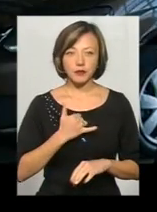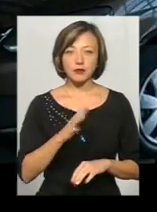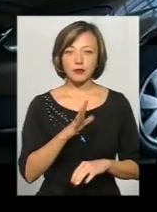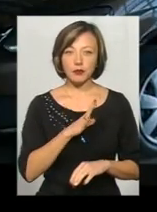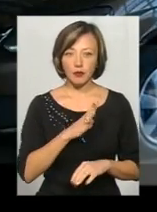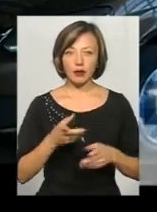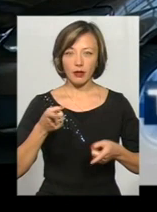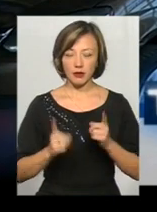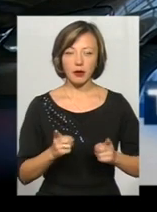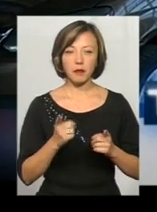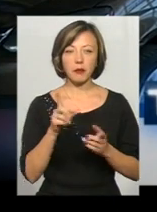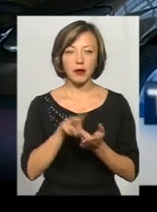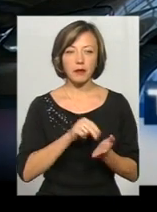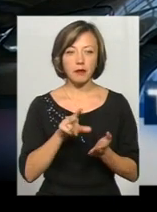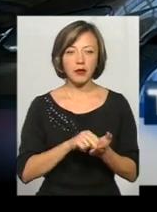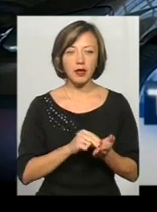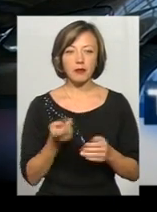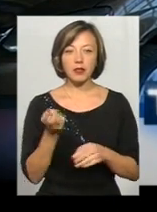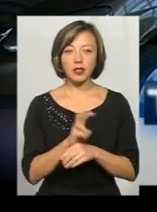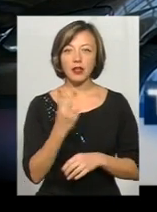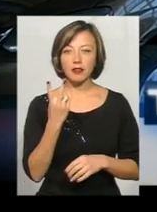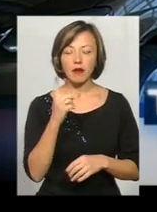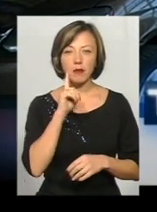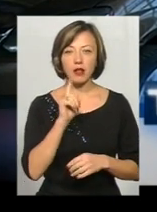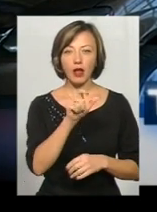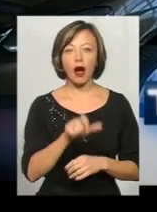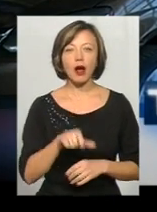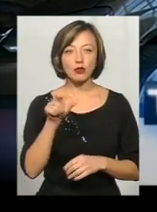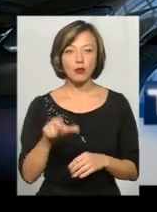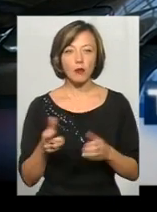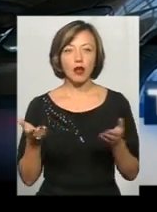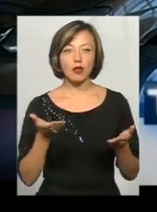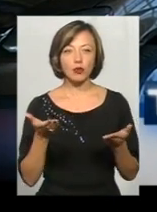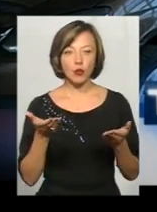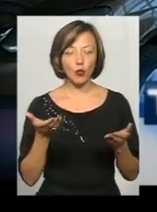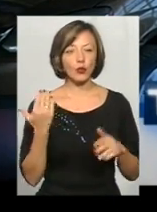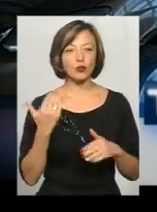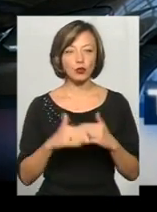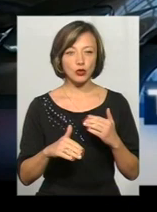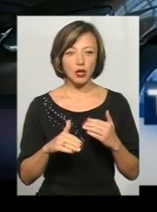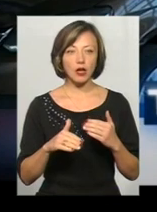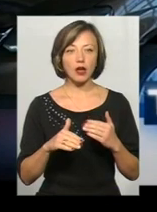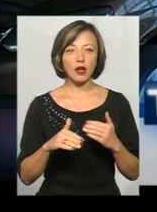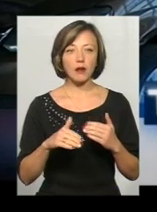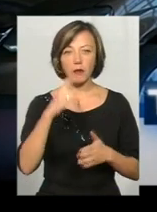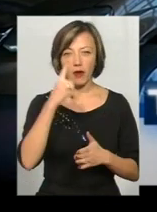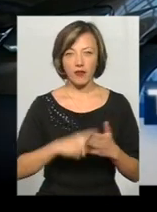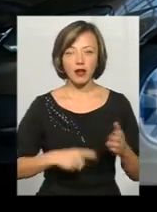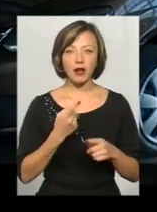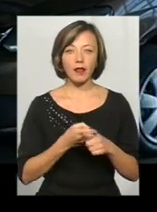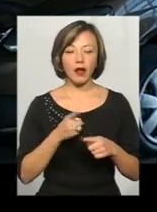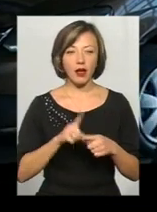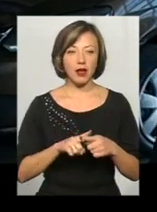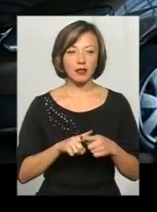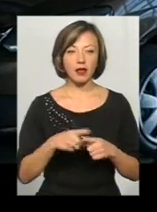пример. К нам в салон прийшли 2 молодих особи, які, видно, вже повелись, так сказати, на этот